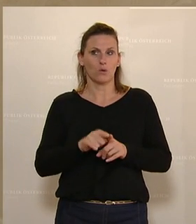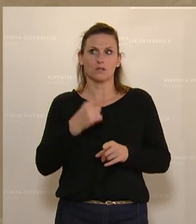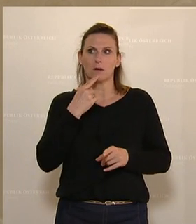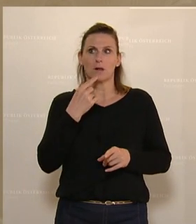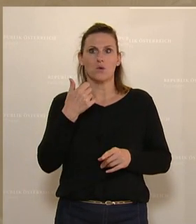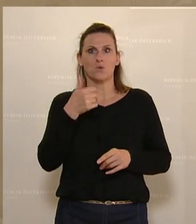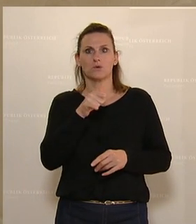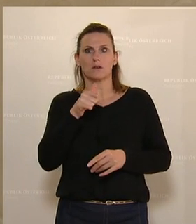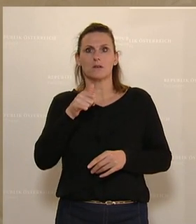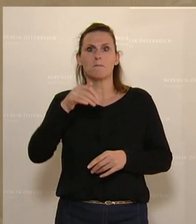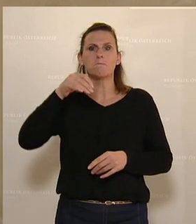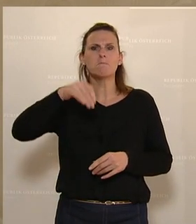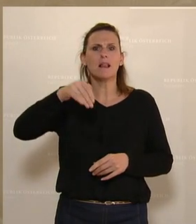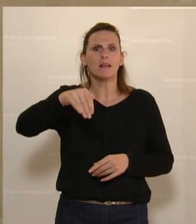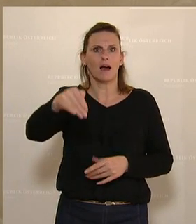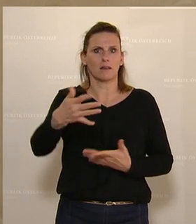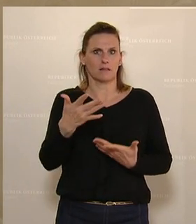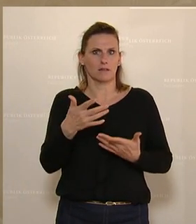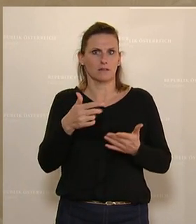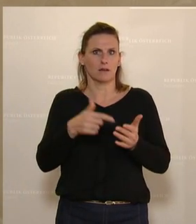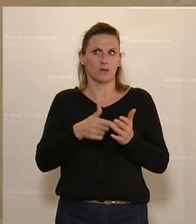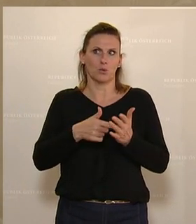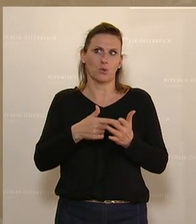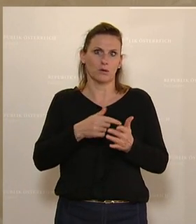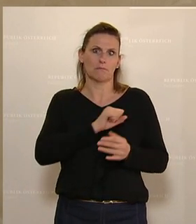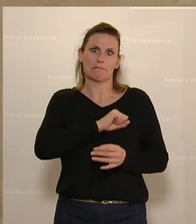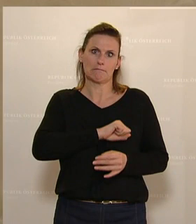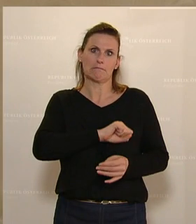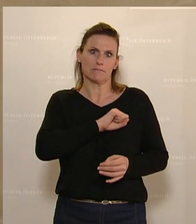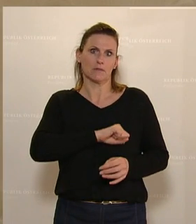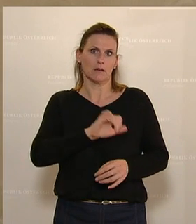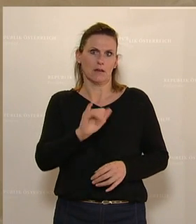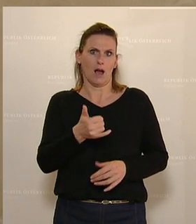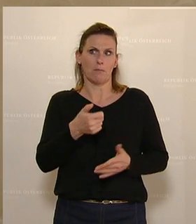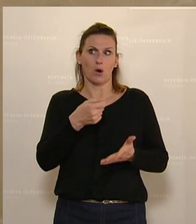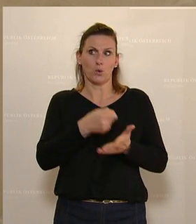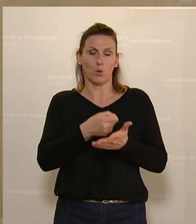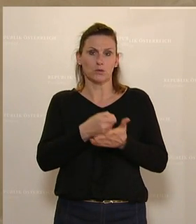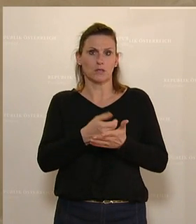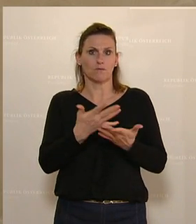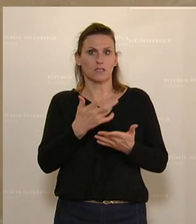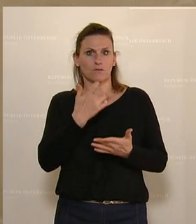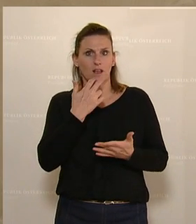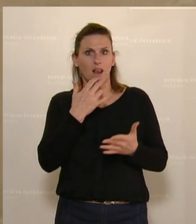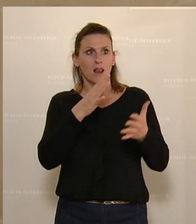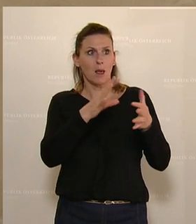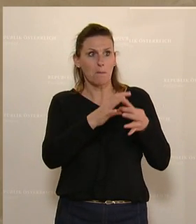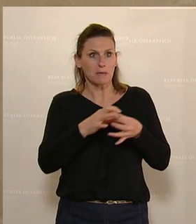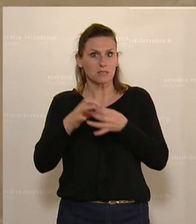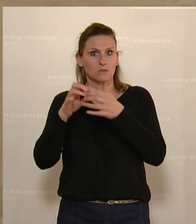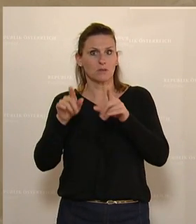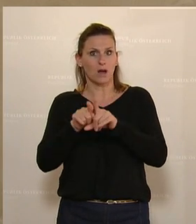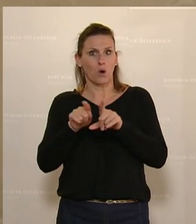die es uns gekostet hat, könnten wir wahrscheinlich noch alle verschmerzen irgendwie, aber koste es, was es wolle, bezieht sich mittlerweile